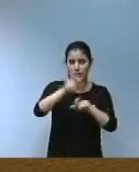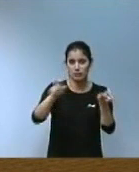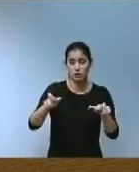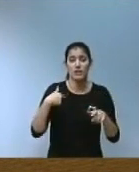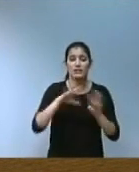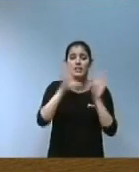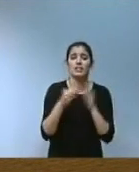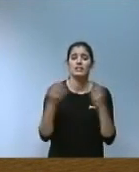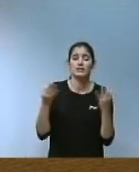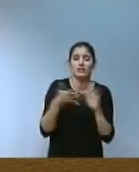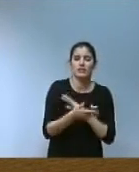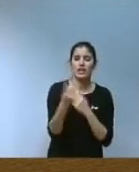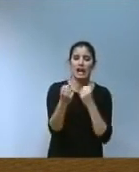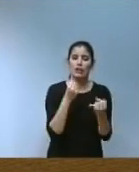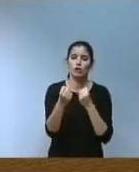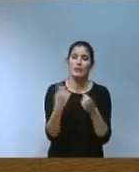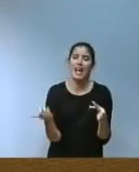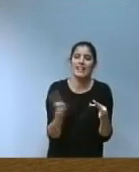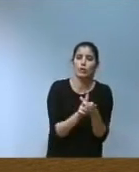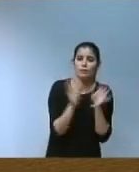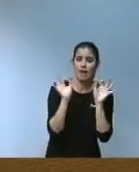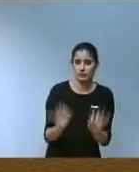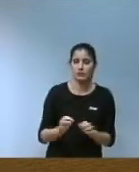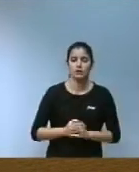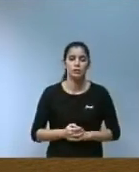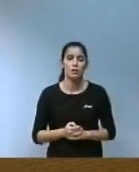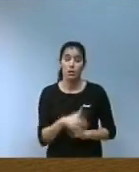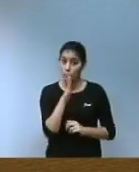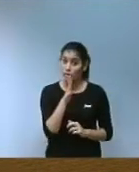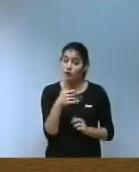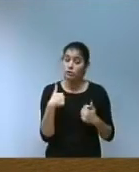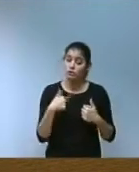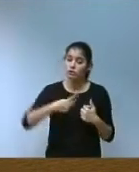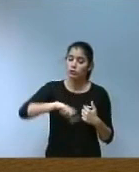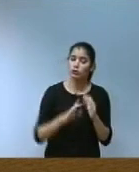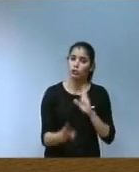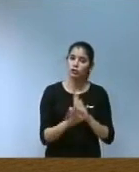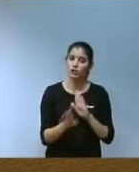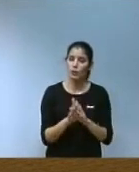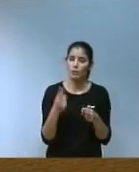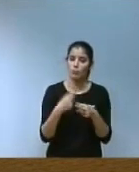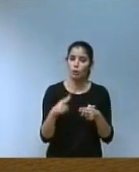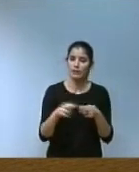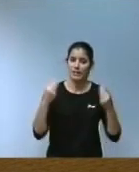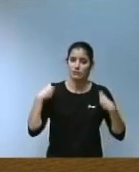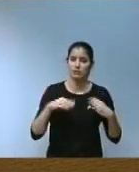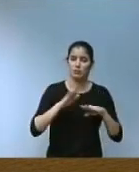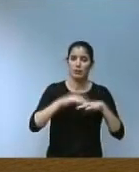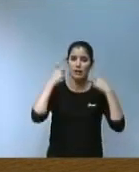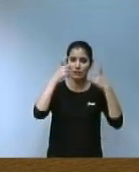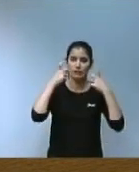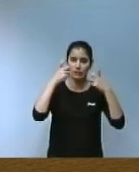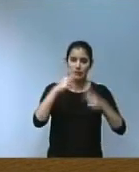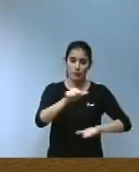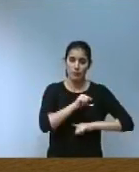per una economia inclusiva per tant hem de continuar incidint en polítiques que ajuden a reduir més ràpidament la